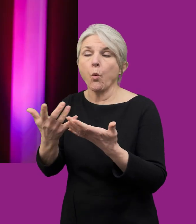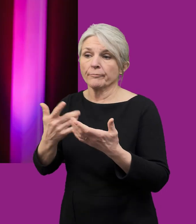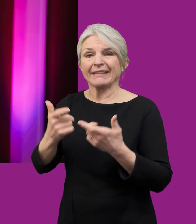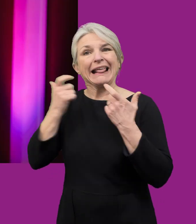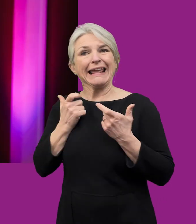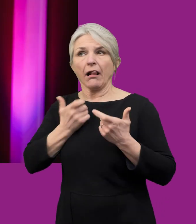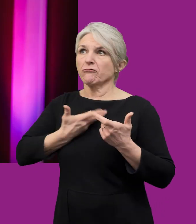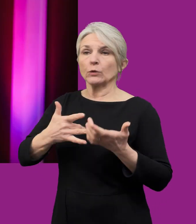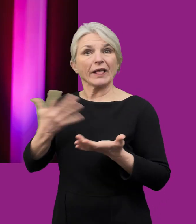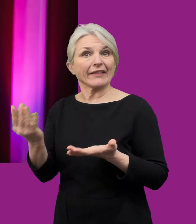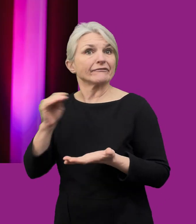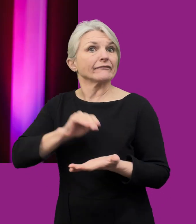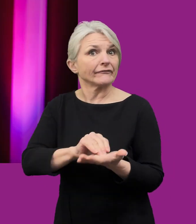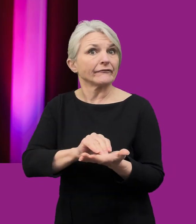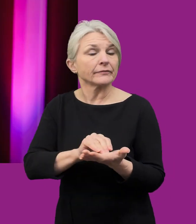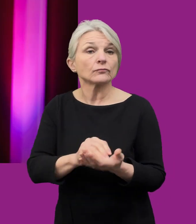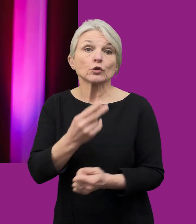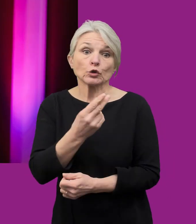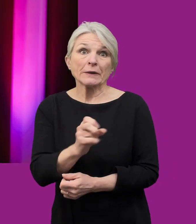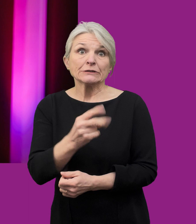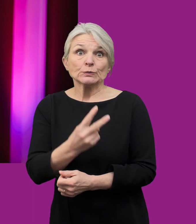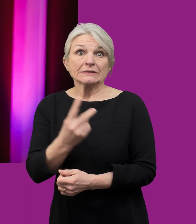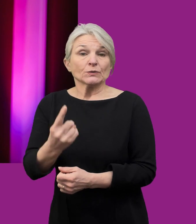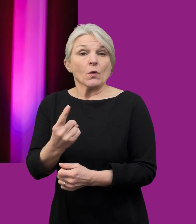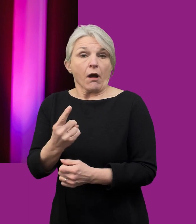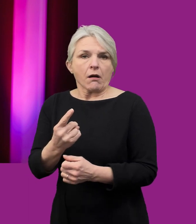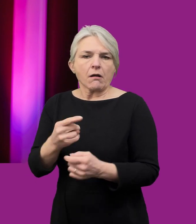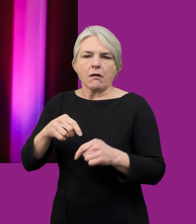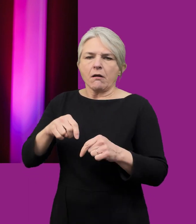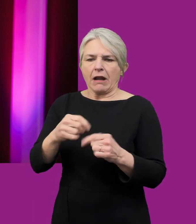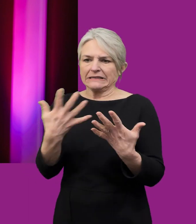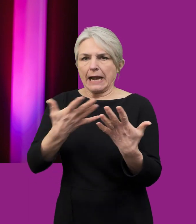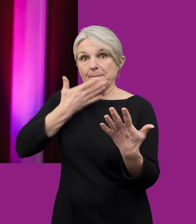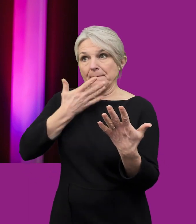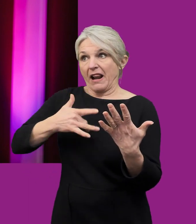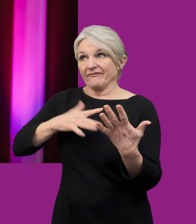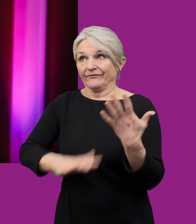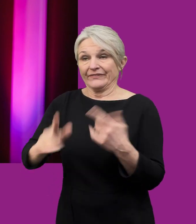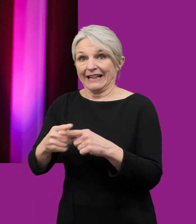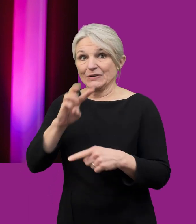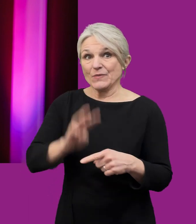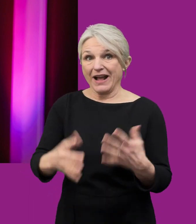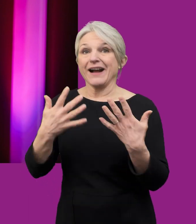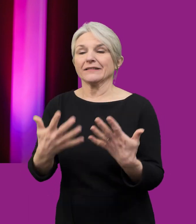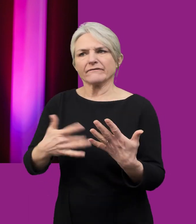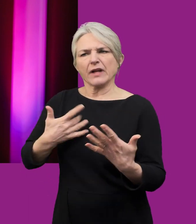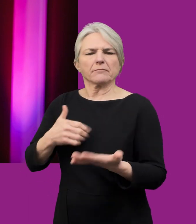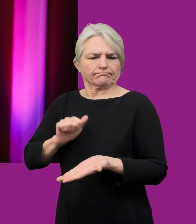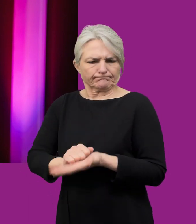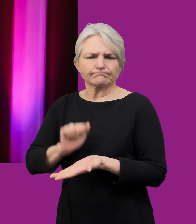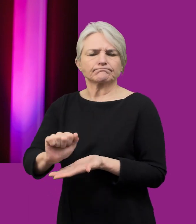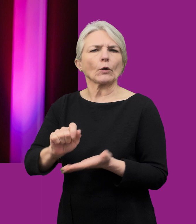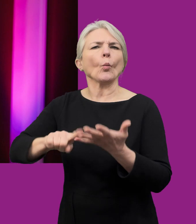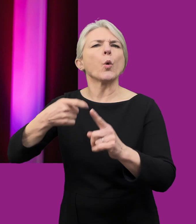Yn 2021 nodatiau naw o bob ddeg person yng Nghymru a Lloigr ei bod yn uniaethu a goliad un o'r hynianaethau